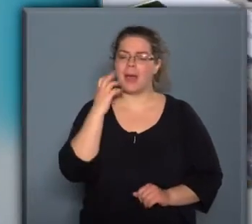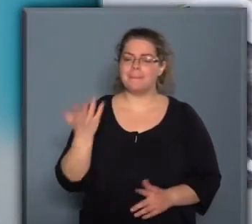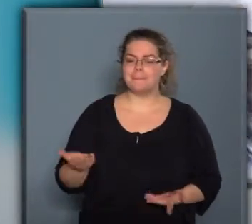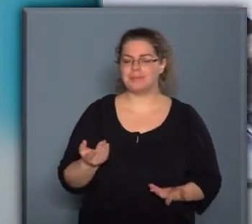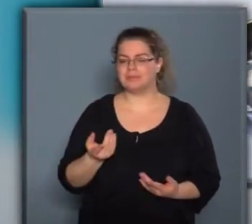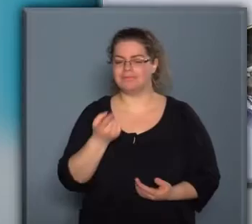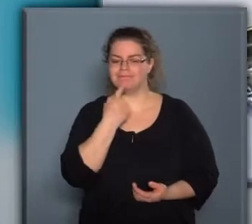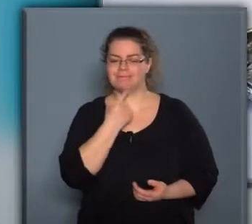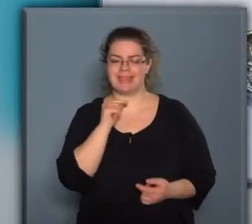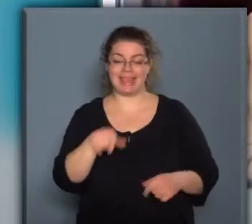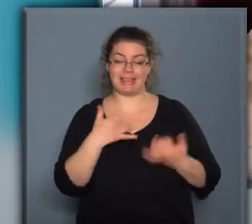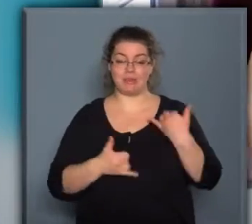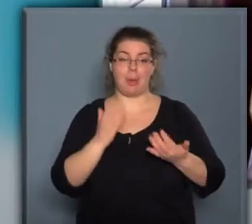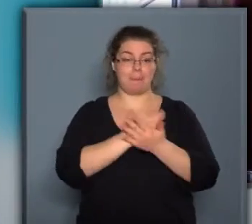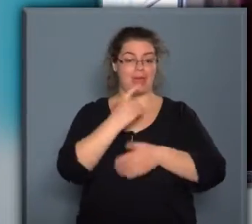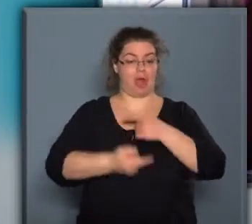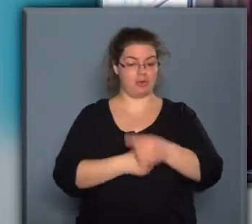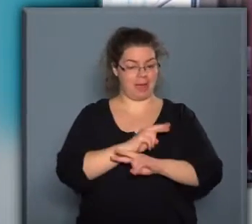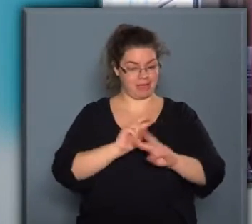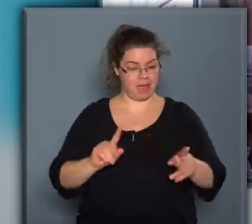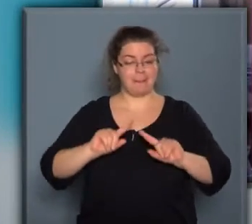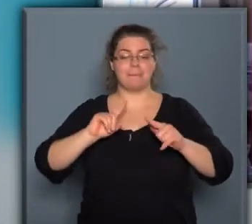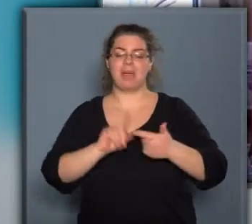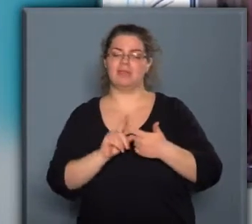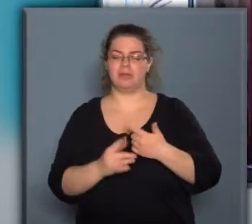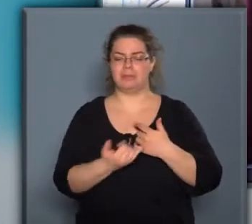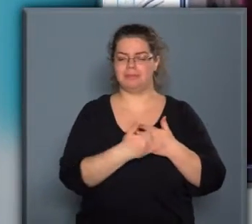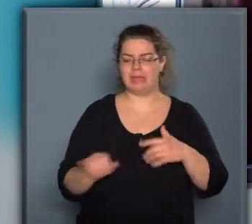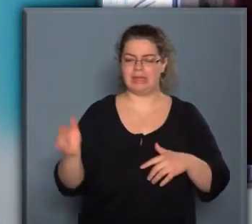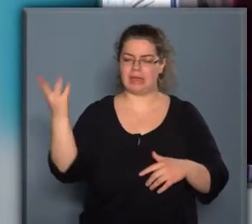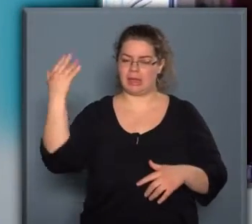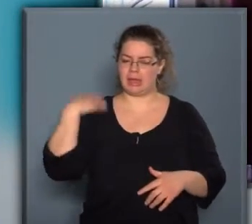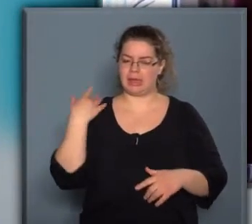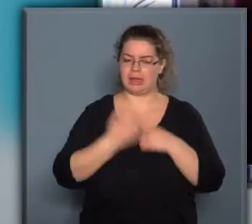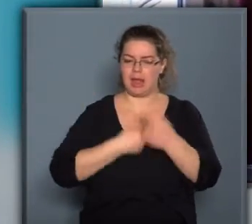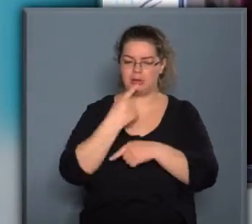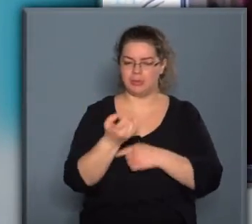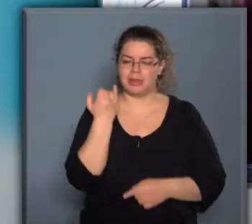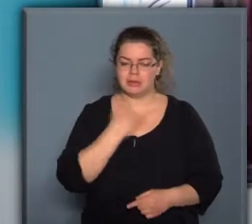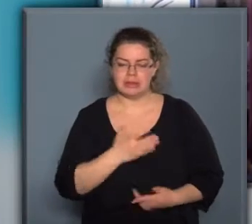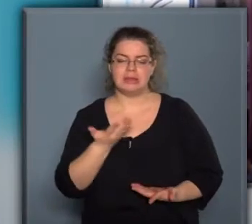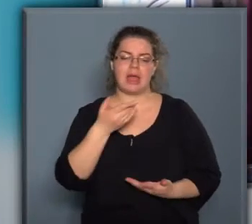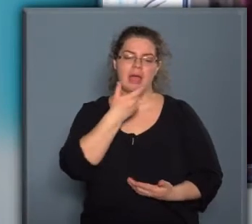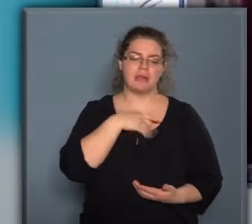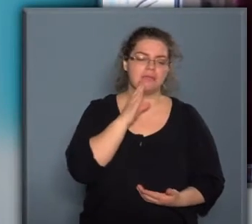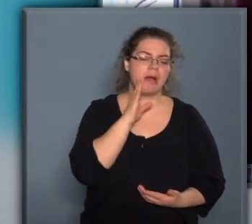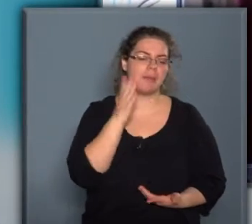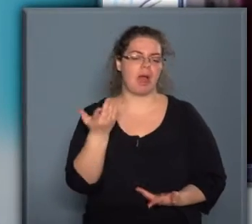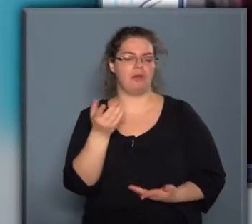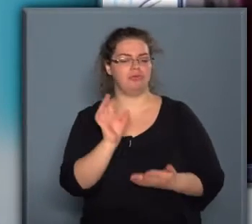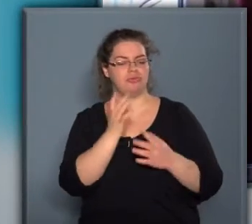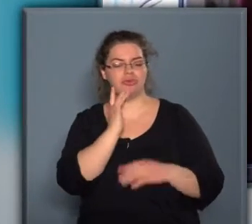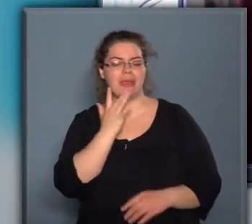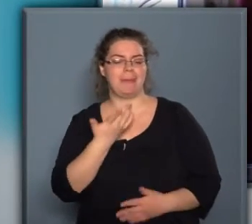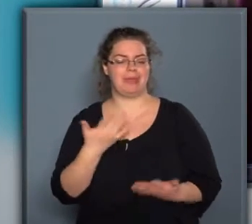tulajdonképpen ez a verseny, hogy egyrészt már hagyományában, másrészt pedig mind a régi hagyományos ízekkel, hagyományos süteménnyel, mindben az